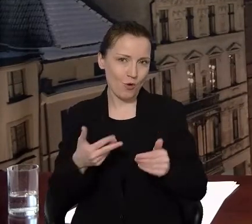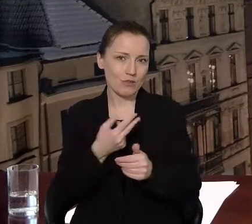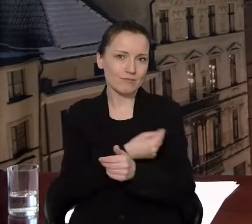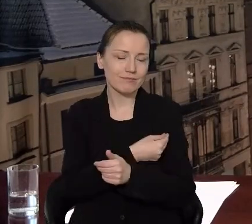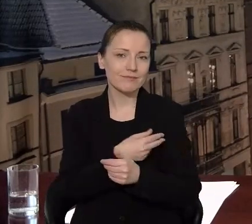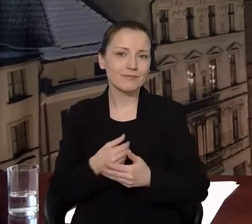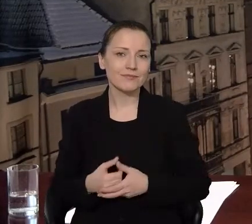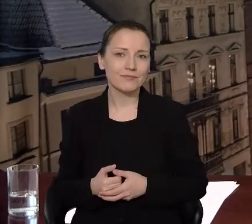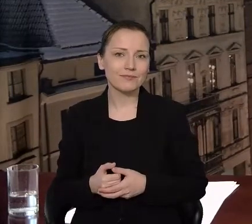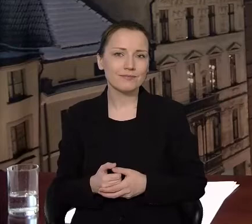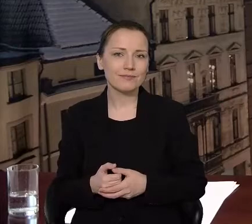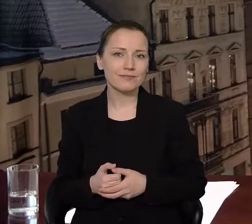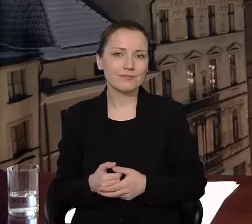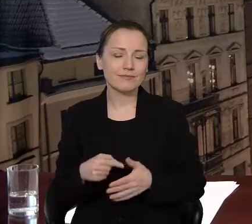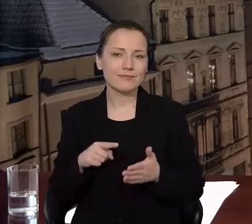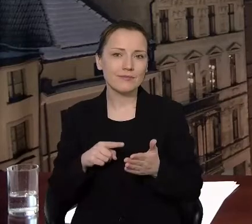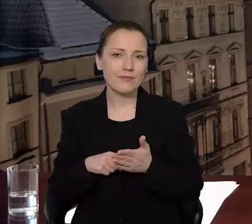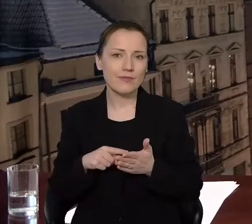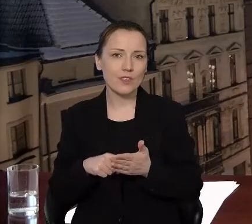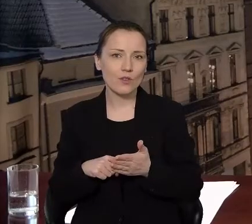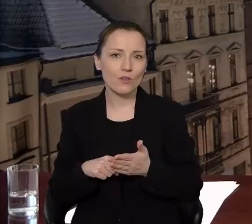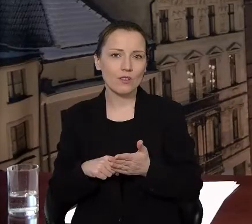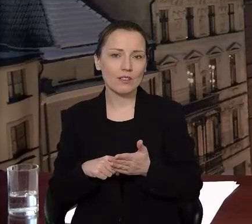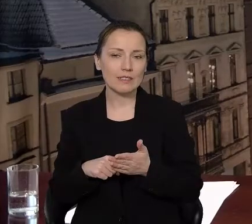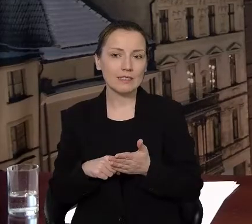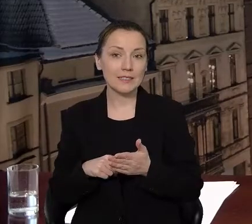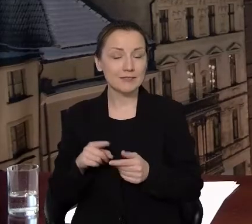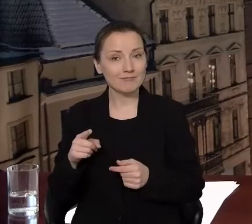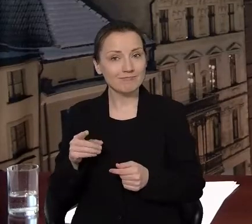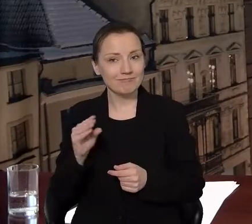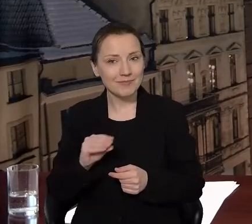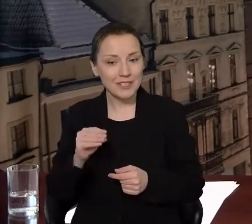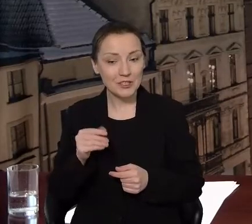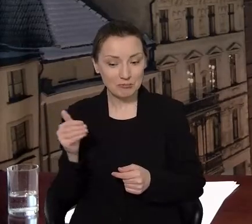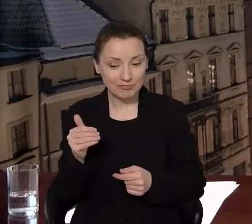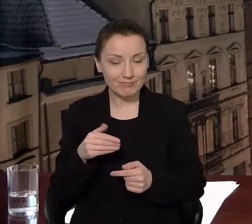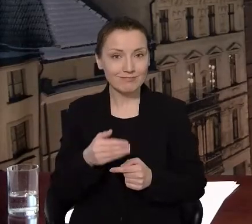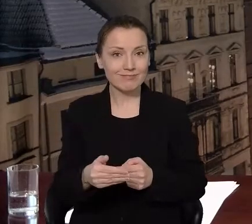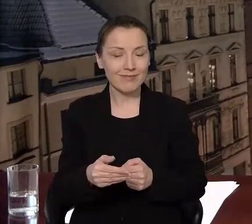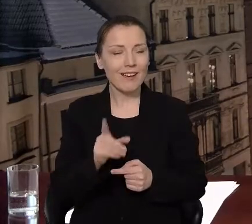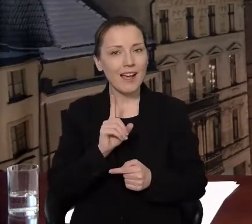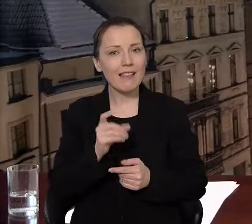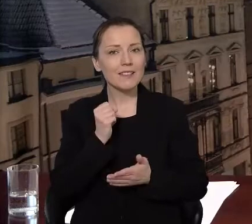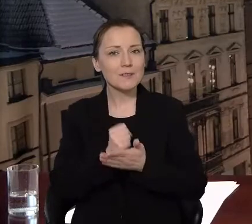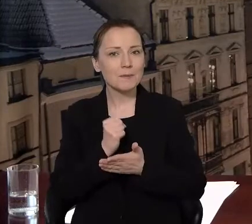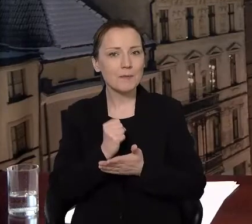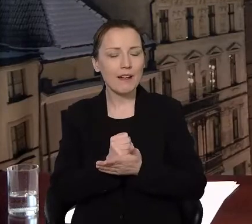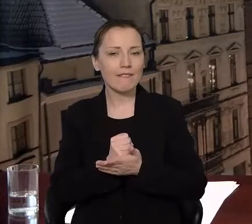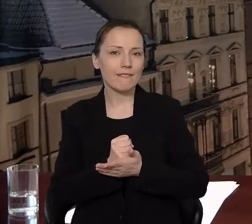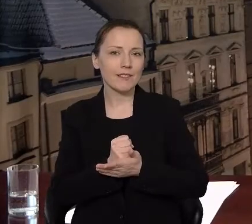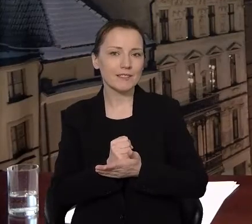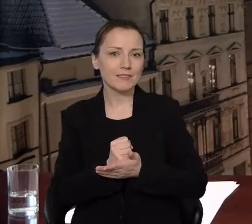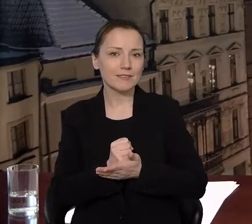To coś, co przed nami, natomiast jeżeli chodzi o sprawy dotyczące